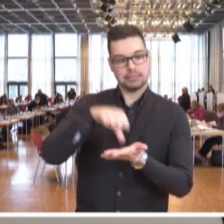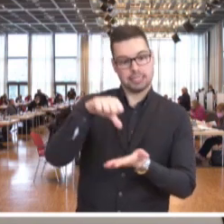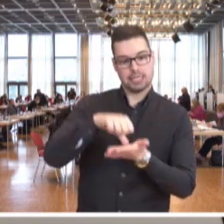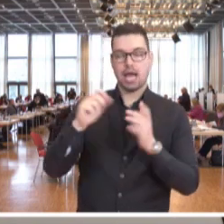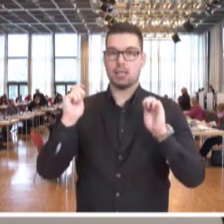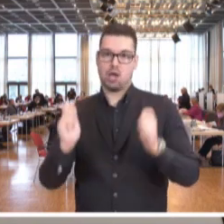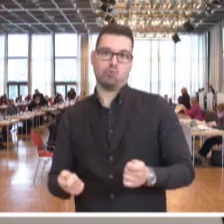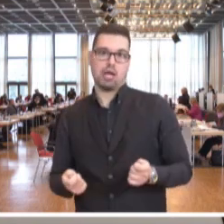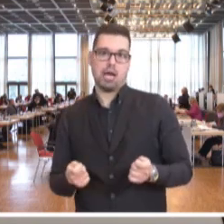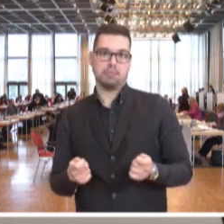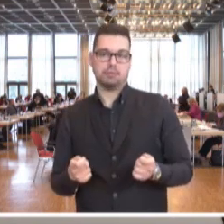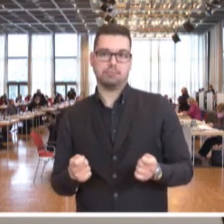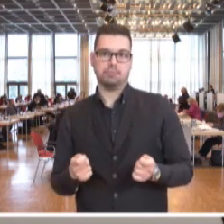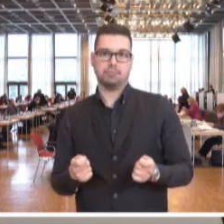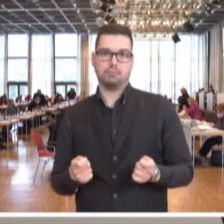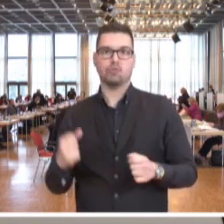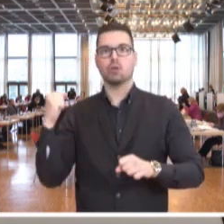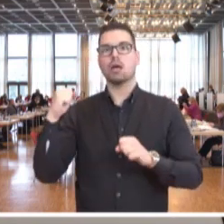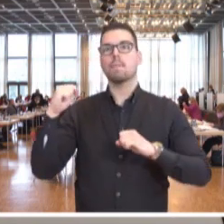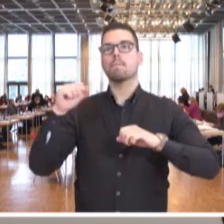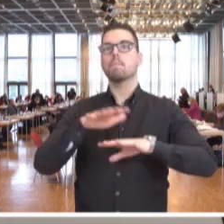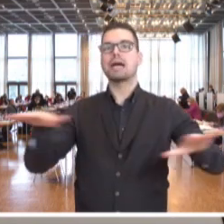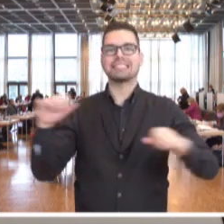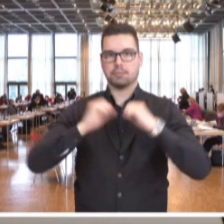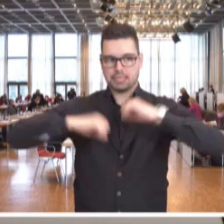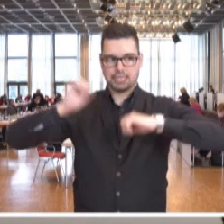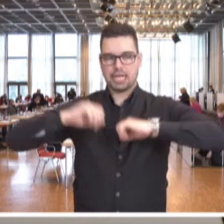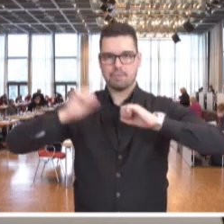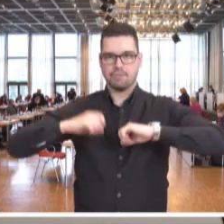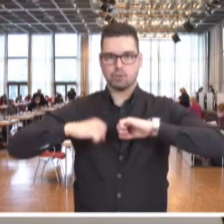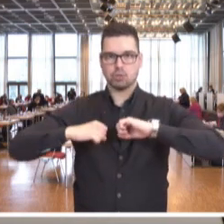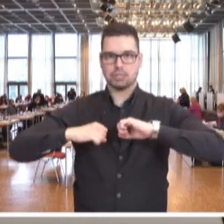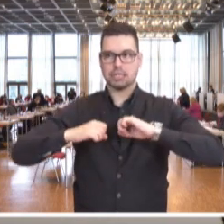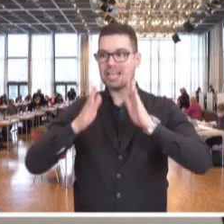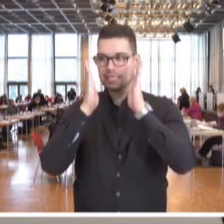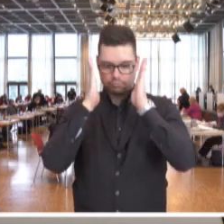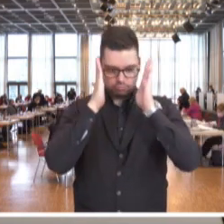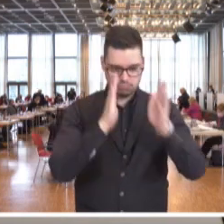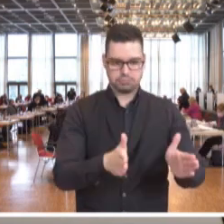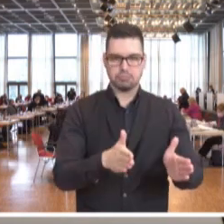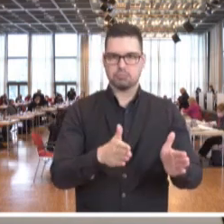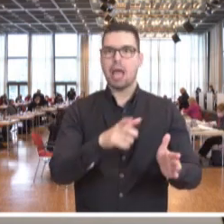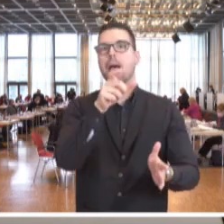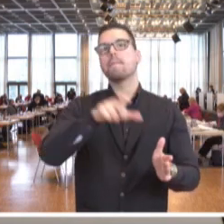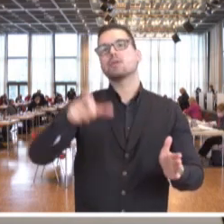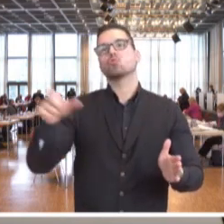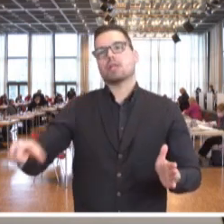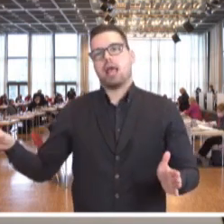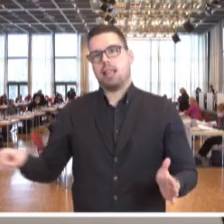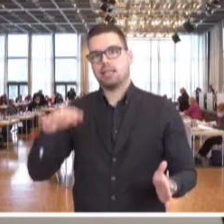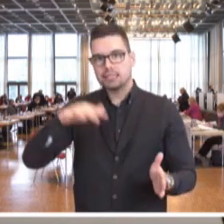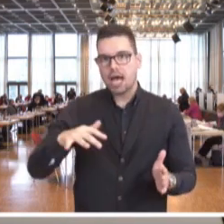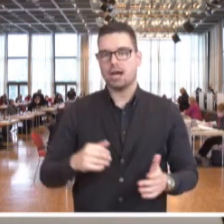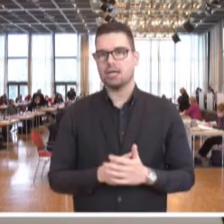Aufgabenträgern zur Pandemiebekämpfung eine entsprechende Fokussierung ihrer personellen Ressourcen